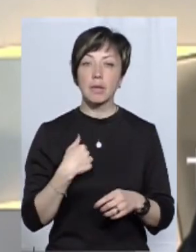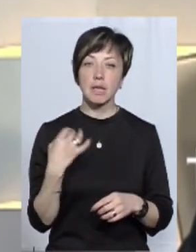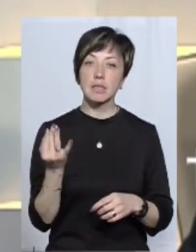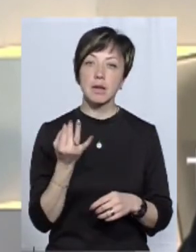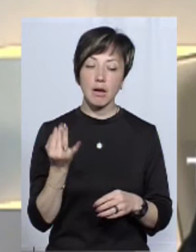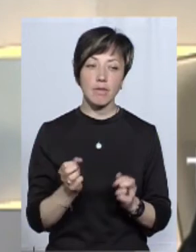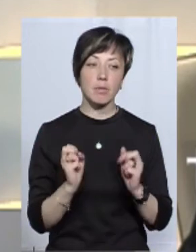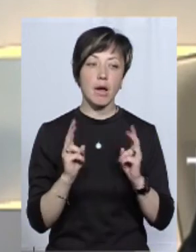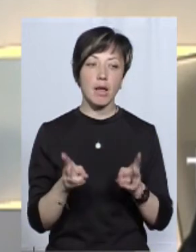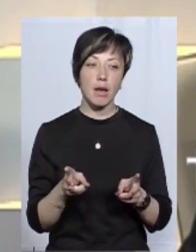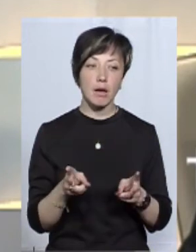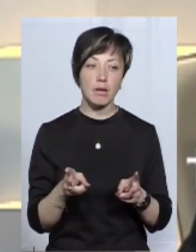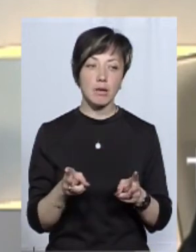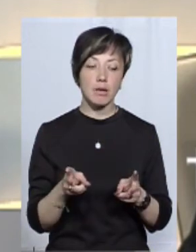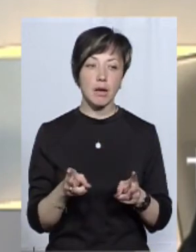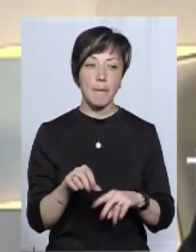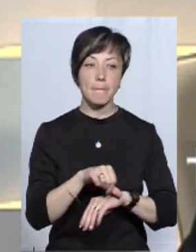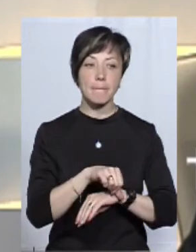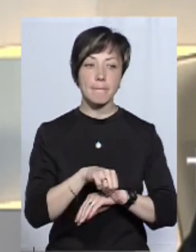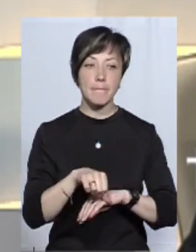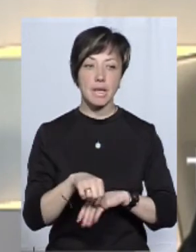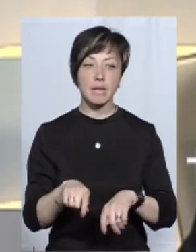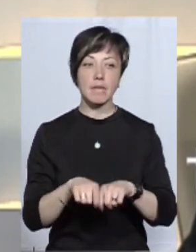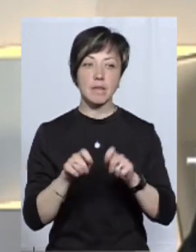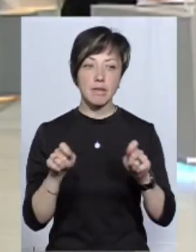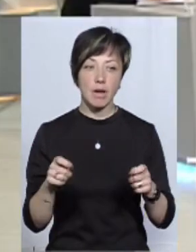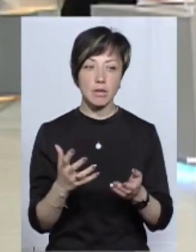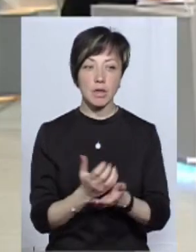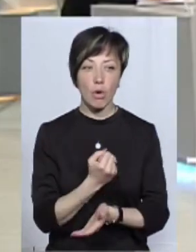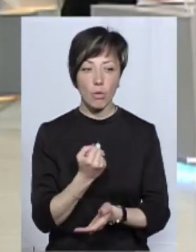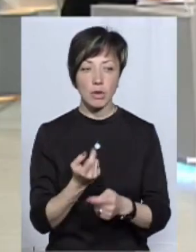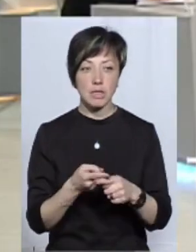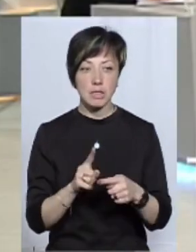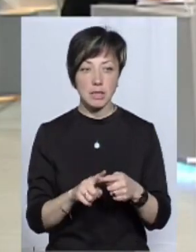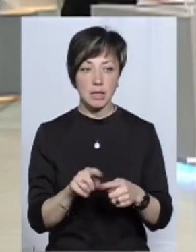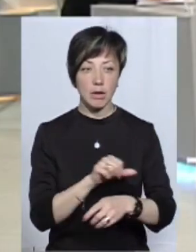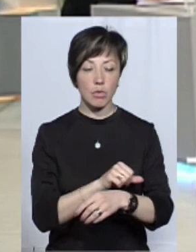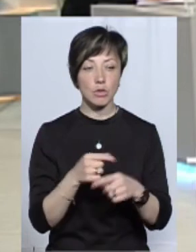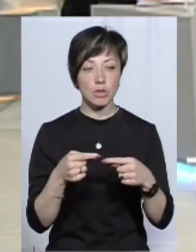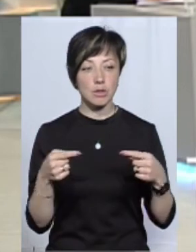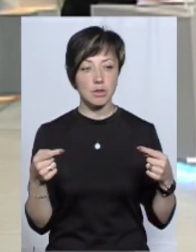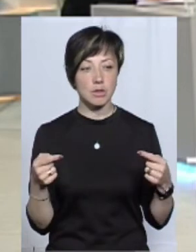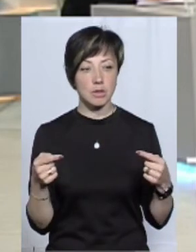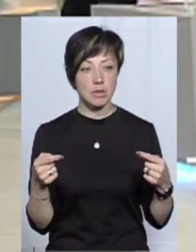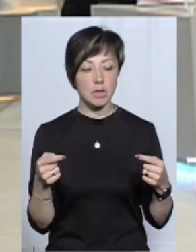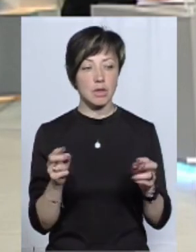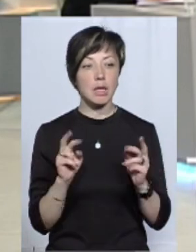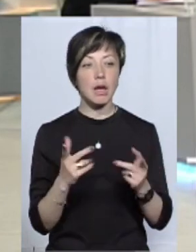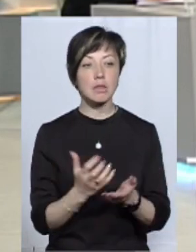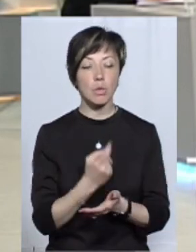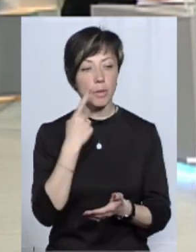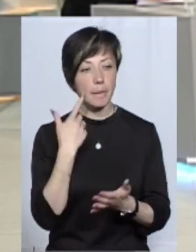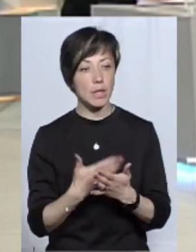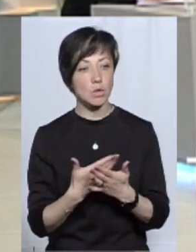цікавить, а яким образом митники відкривають, чи знаходять ці самі наркотики, яким чином вони знаходять